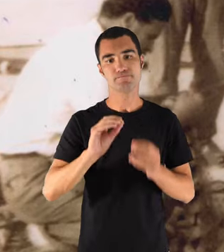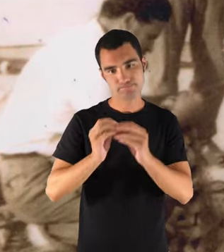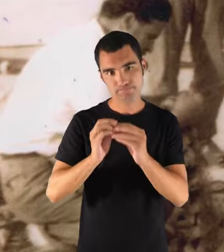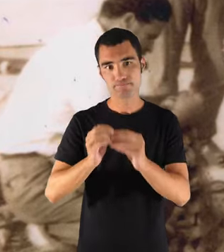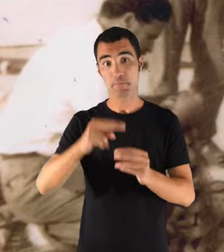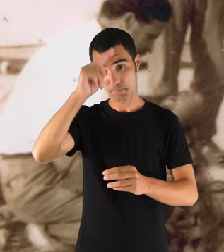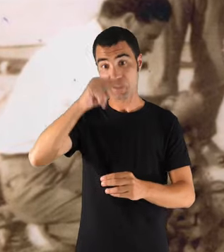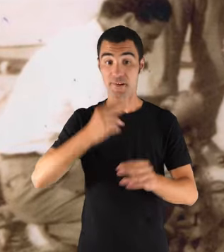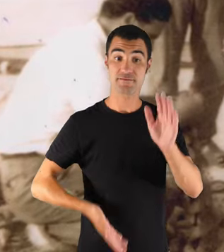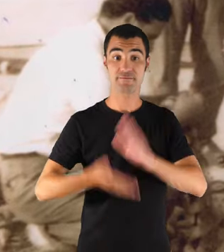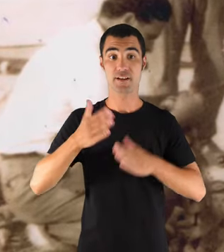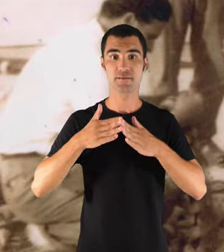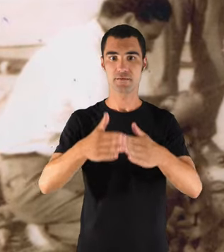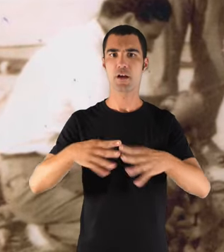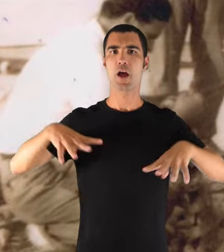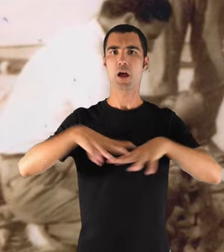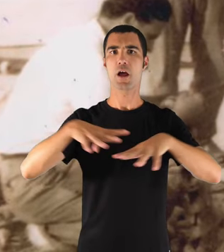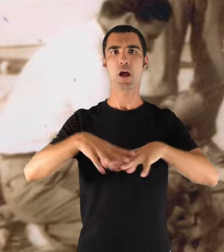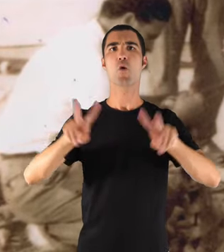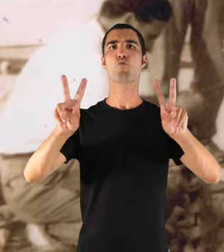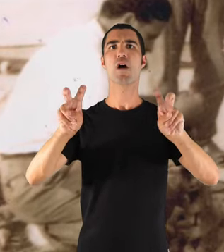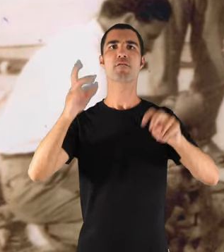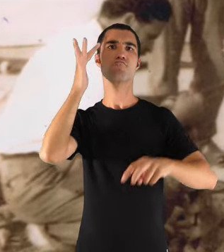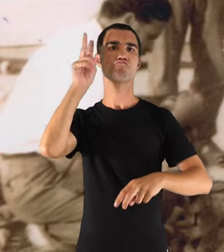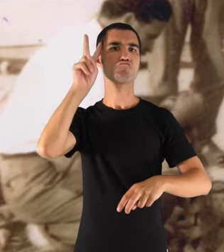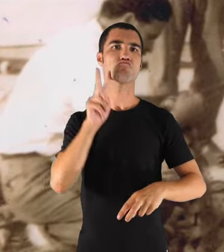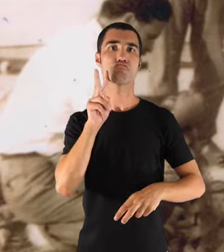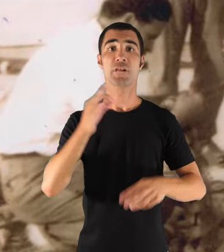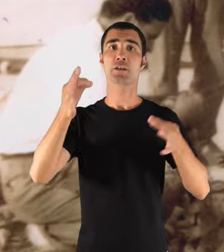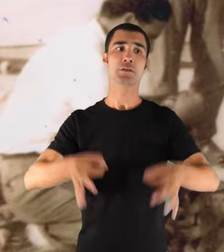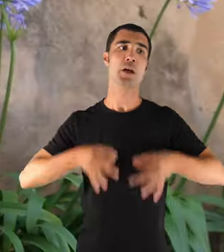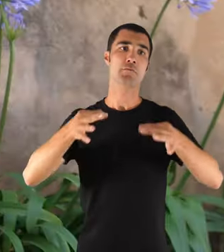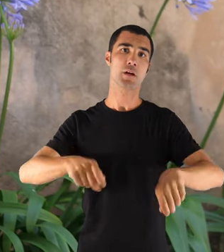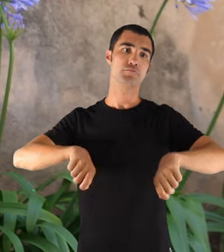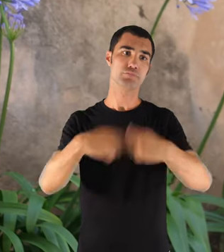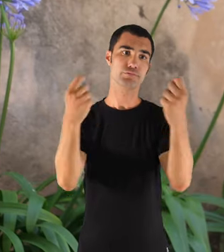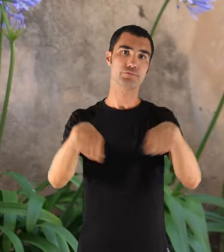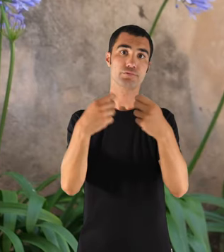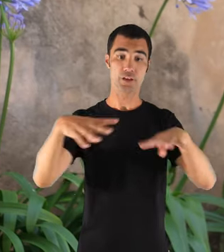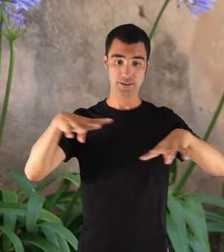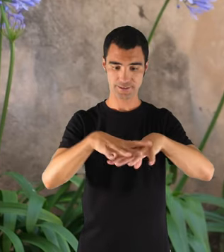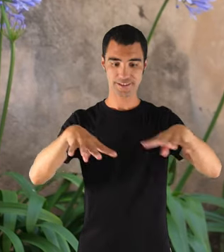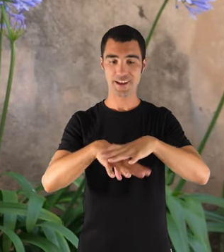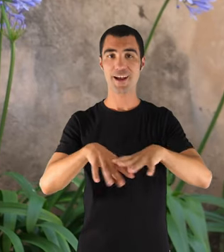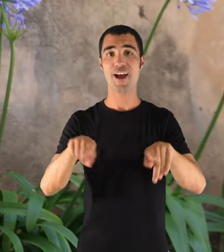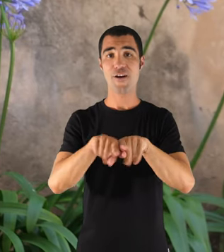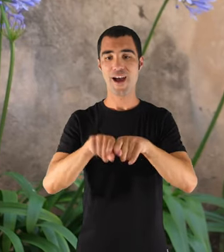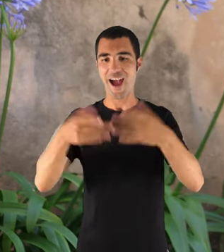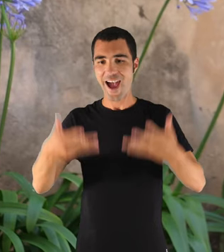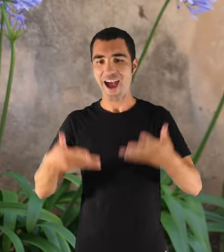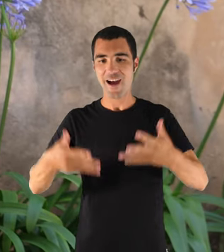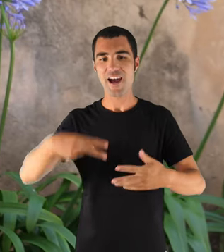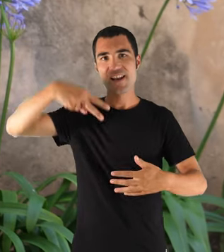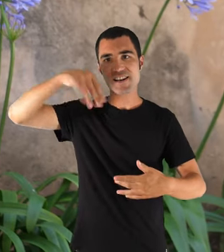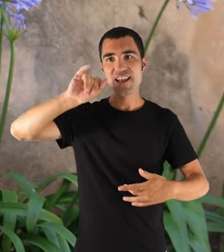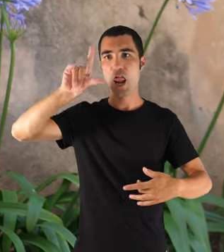sortia se'n volia dur xerxes noves, sempre s'espanyaven, perquè les xerxes no eren com ara, que ara són de nilon